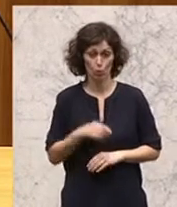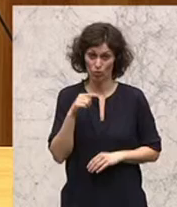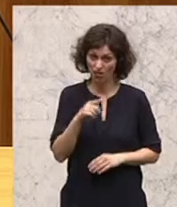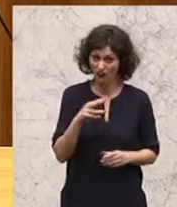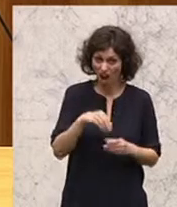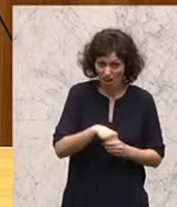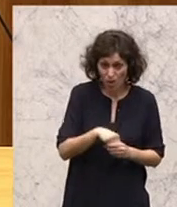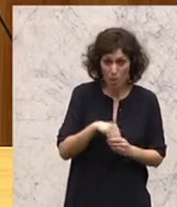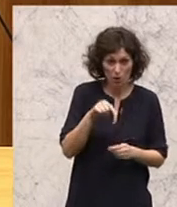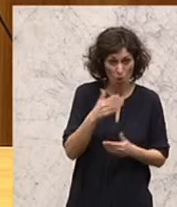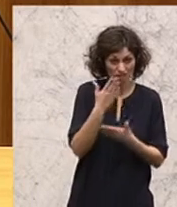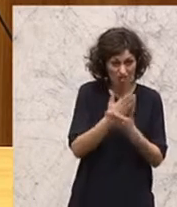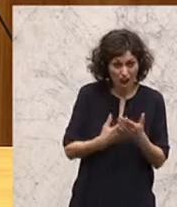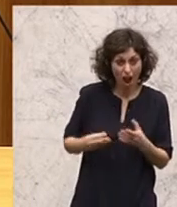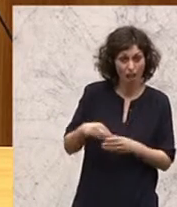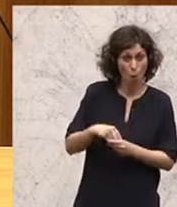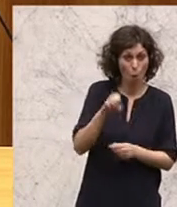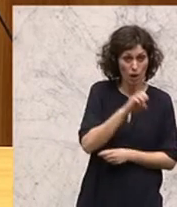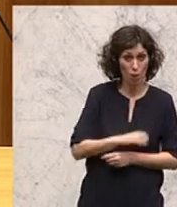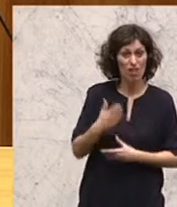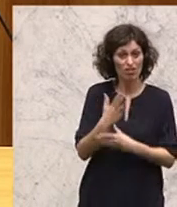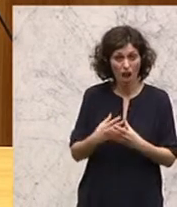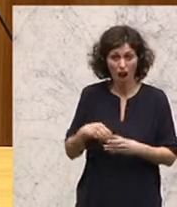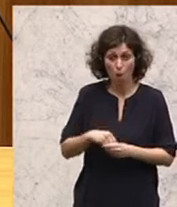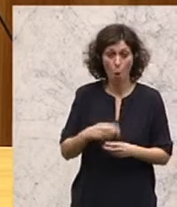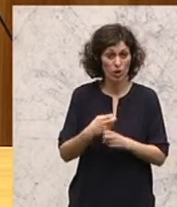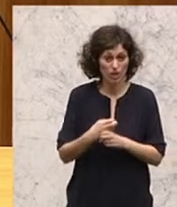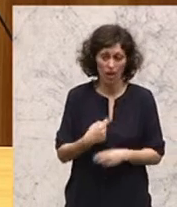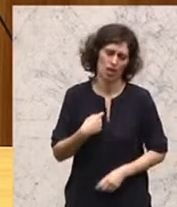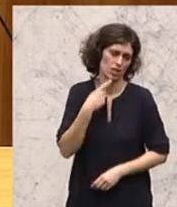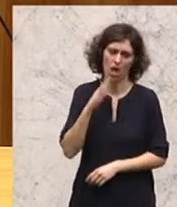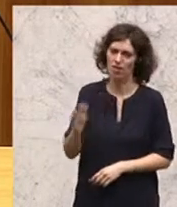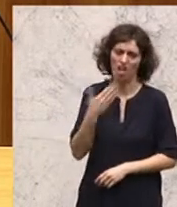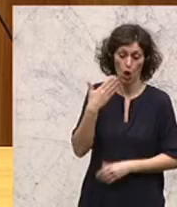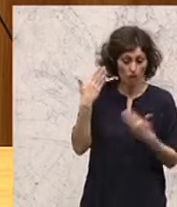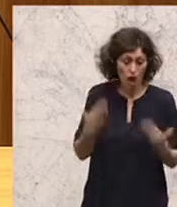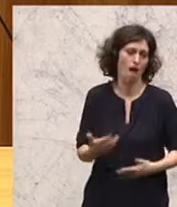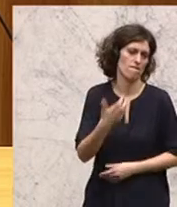Teil Europas und Österreichs sein, meine Damen und Herren. Nein, danke, das wollen wir nicht.